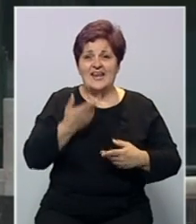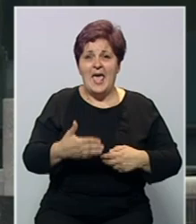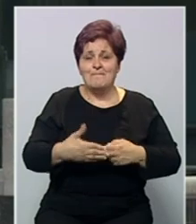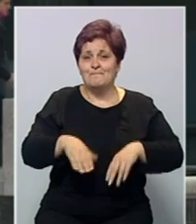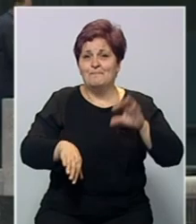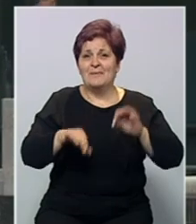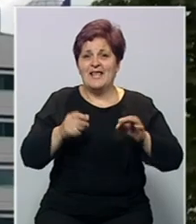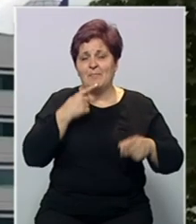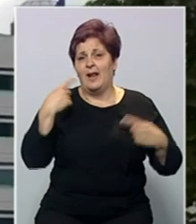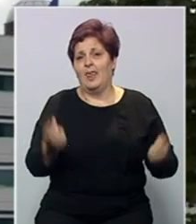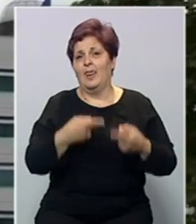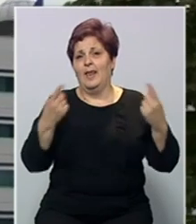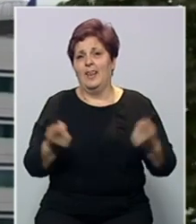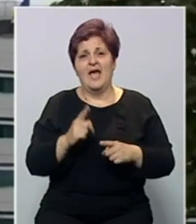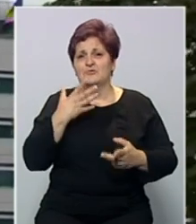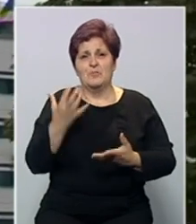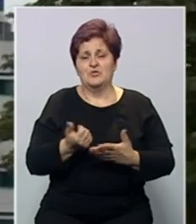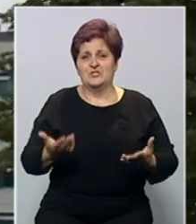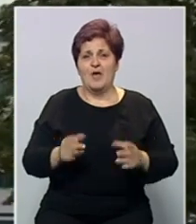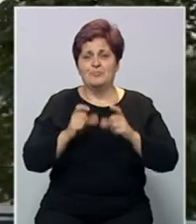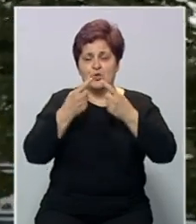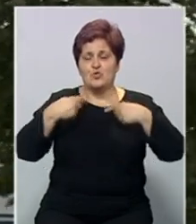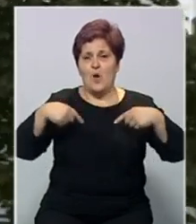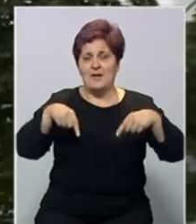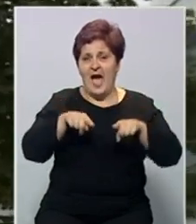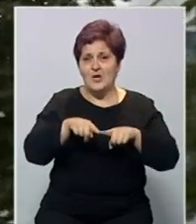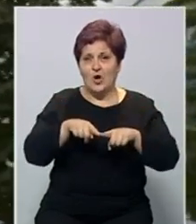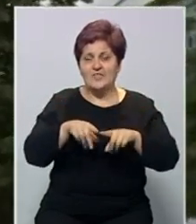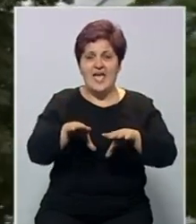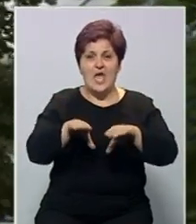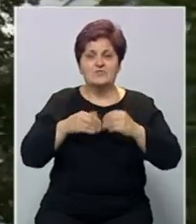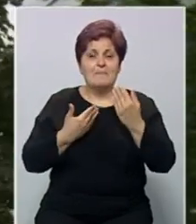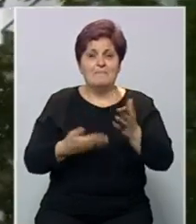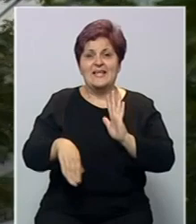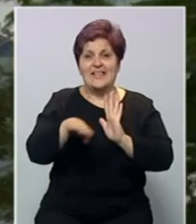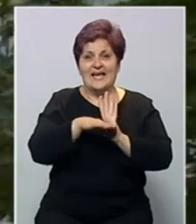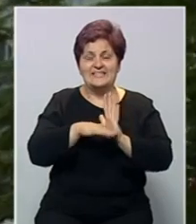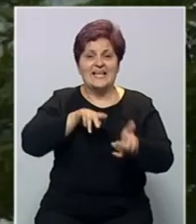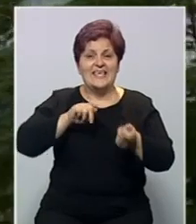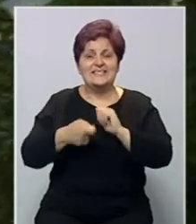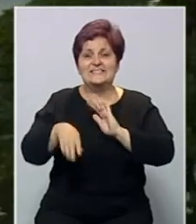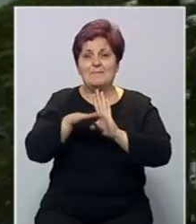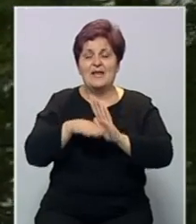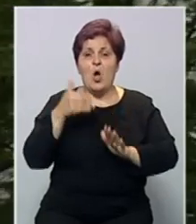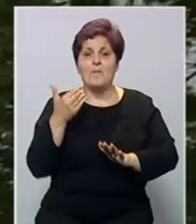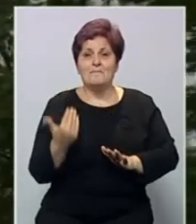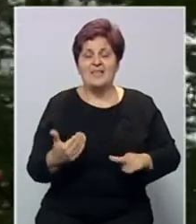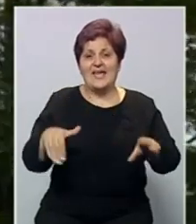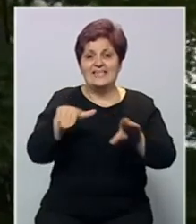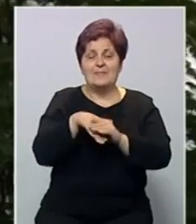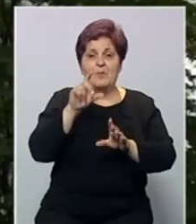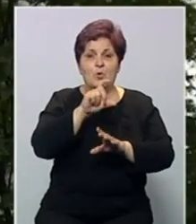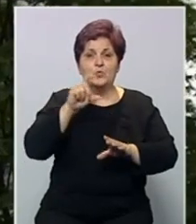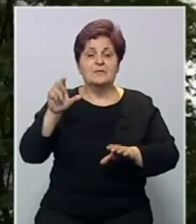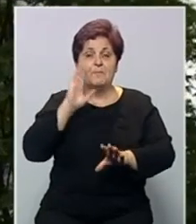su predizbornim, populističkim i neostvarivim. Dom naroda je danas između ostalog usvojio i prijedlog zakona u izmjenama zakona o platama zaposlenih u